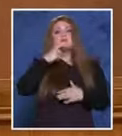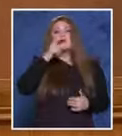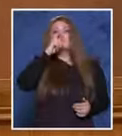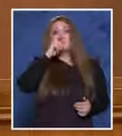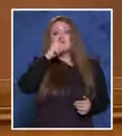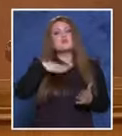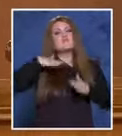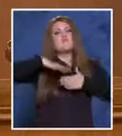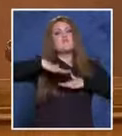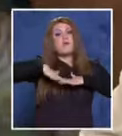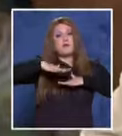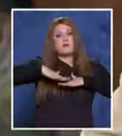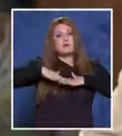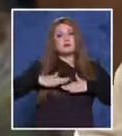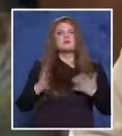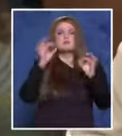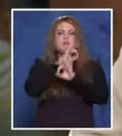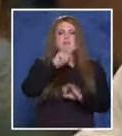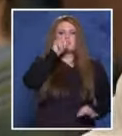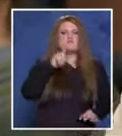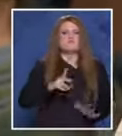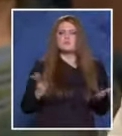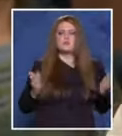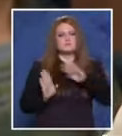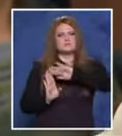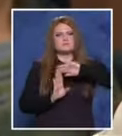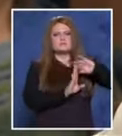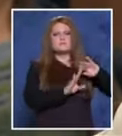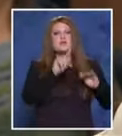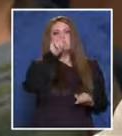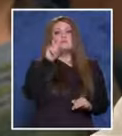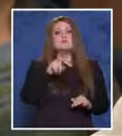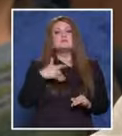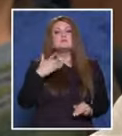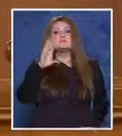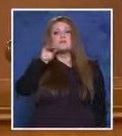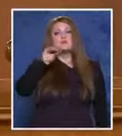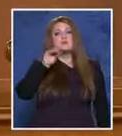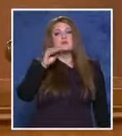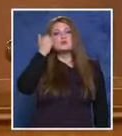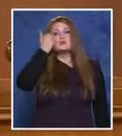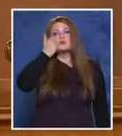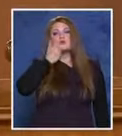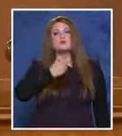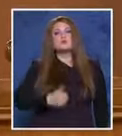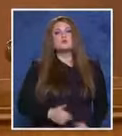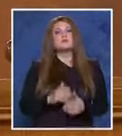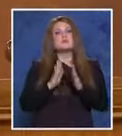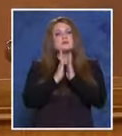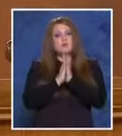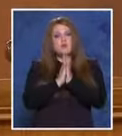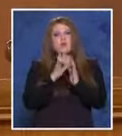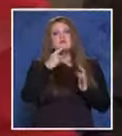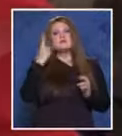важни определени факти. Азвукат Рангел, нямате ли въпроси? Въпросът беше за така за разпознаването. Добре, че са изначени. Ще чуеме свидетели сега.